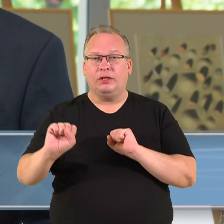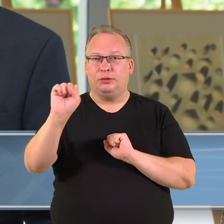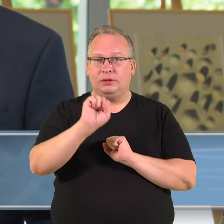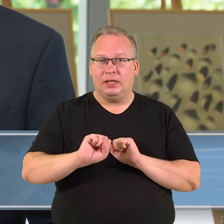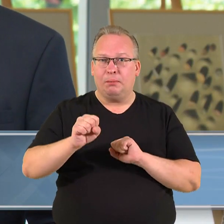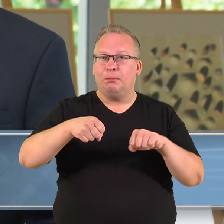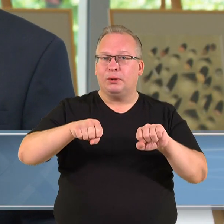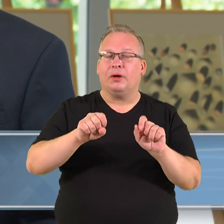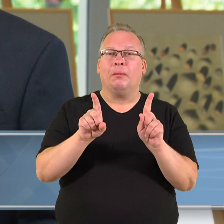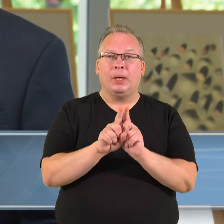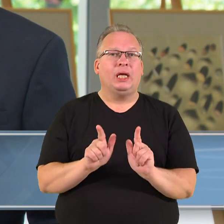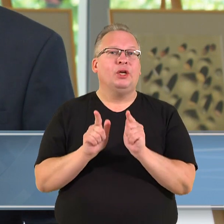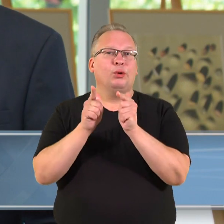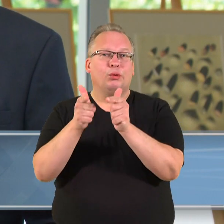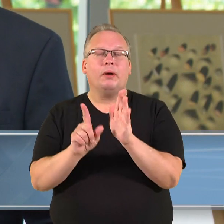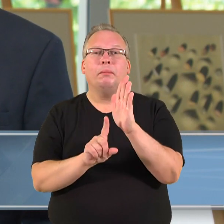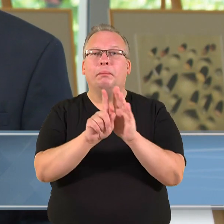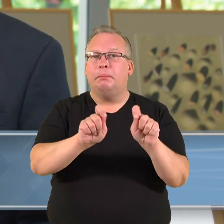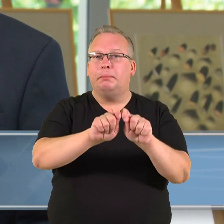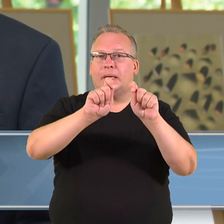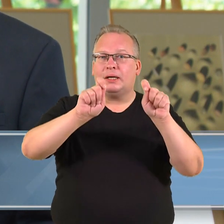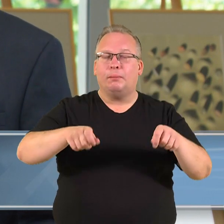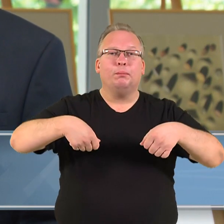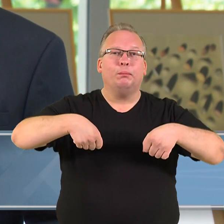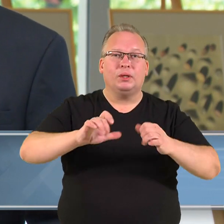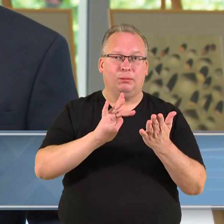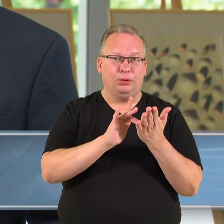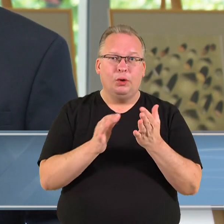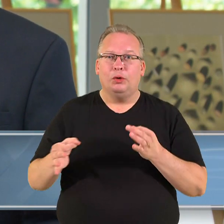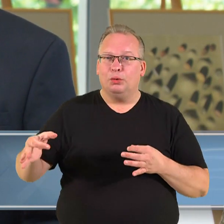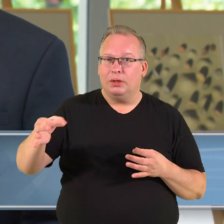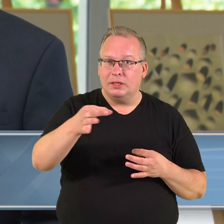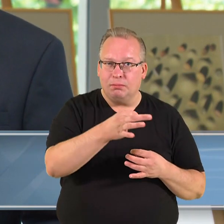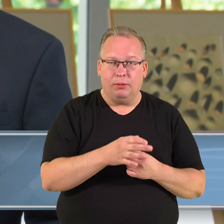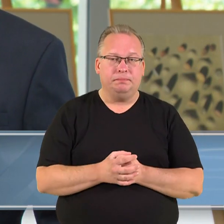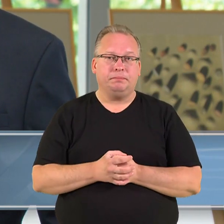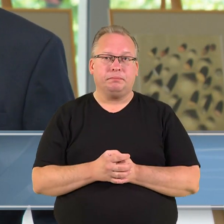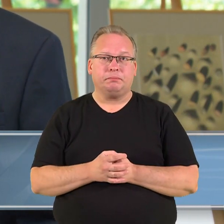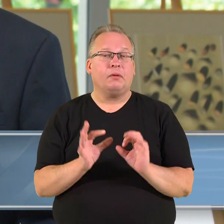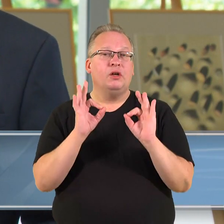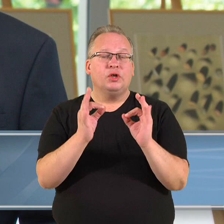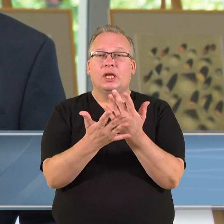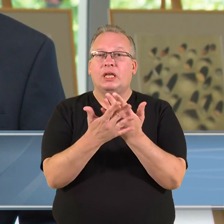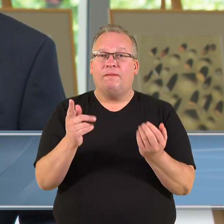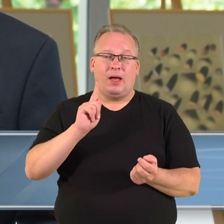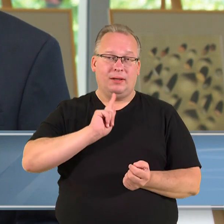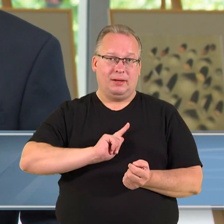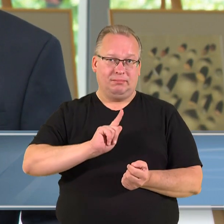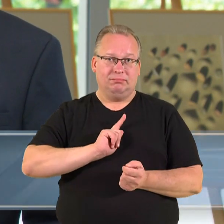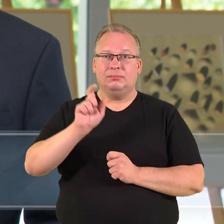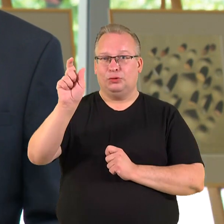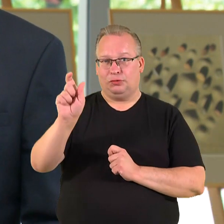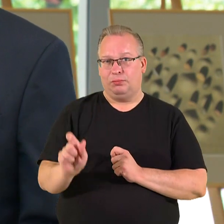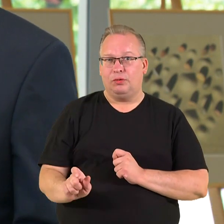įkūrėjas ir vienas iš tų pradieninkų motociklo turizmų. Tai iš tiesų labai įvairialypės asmenybė